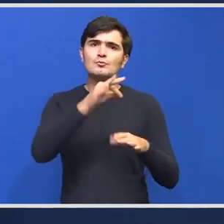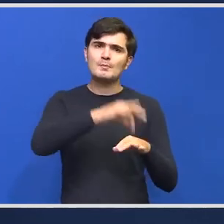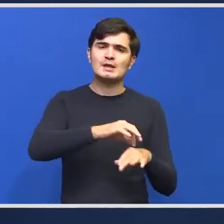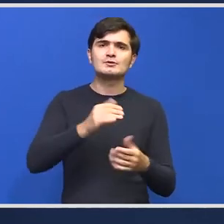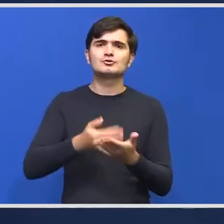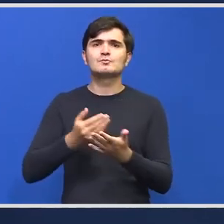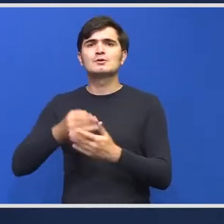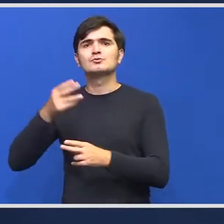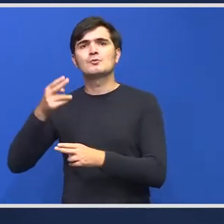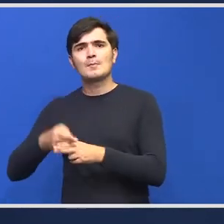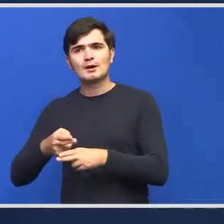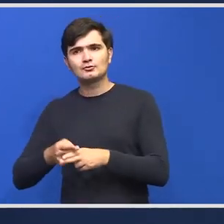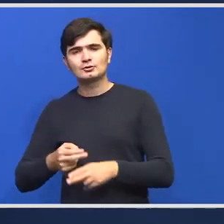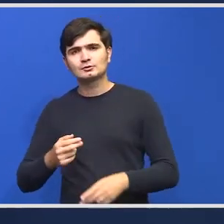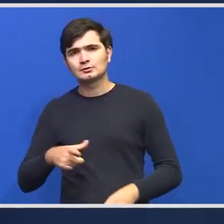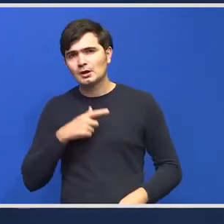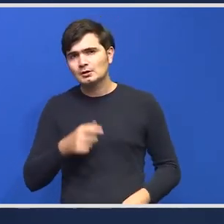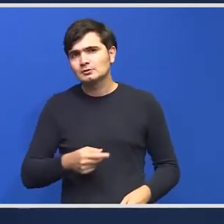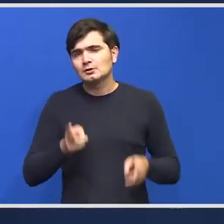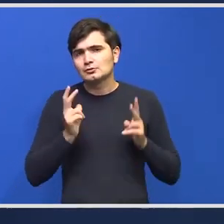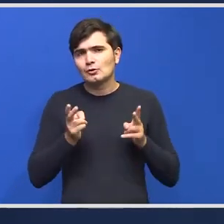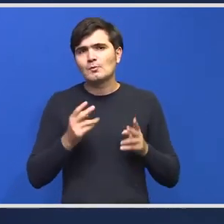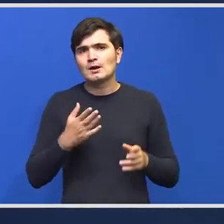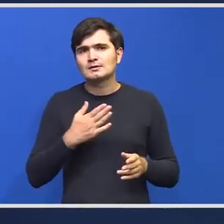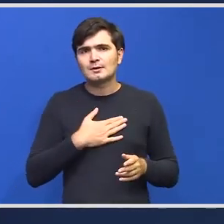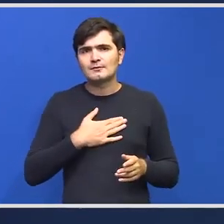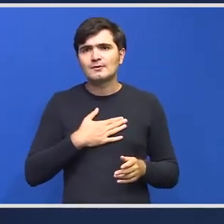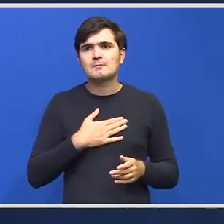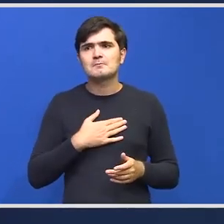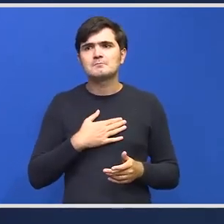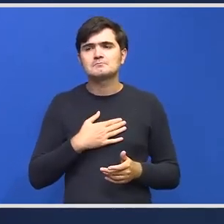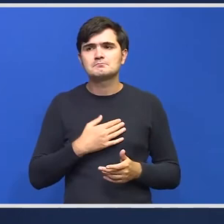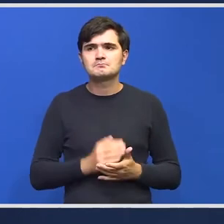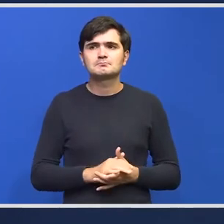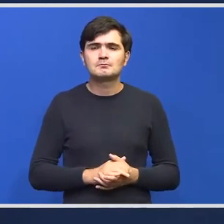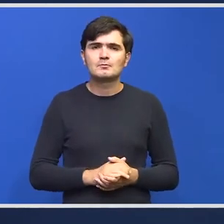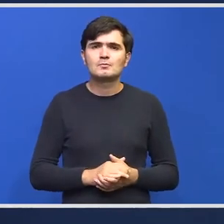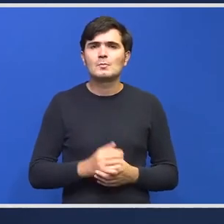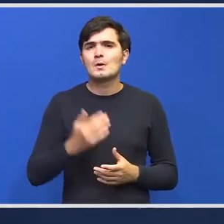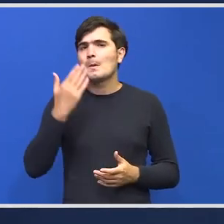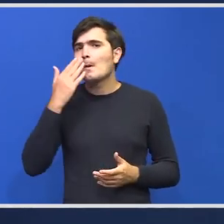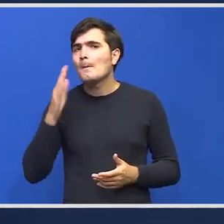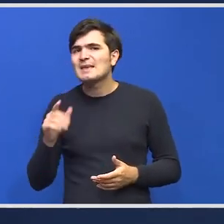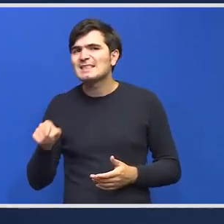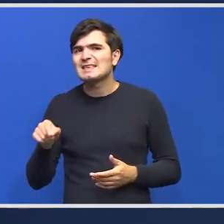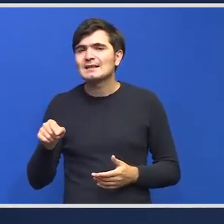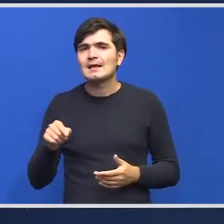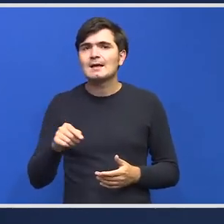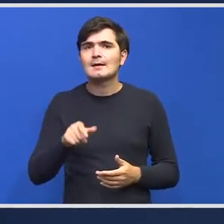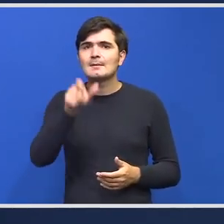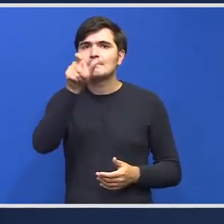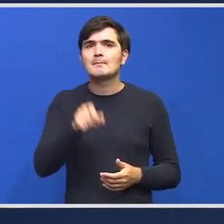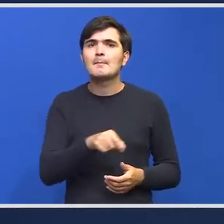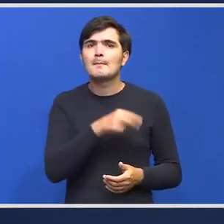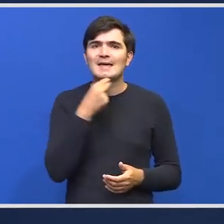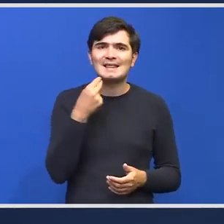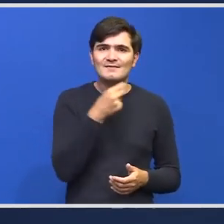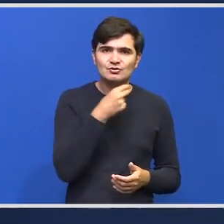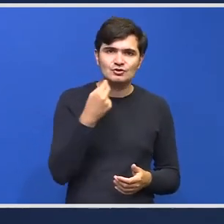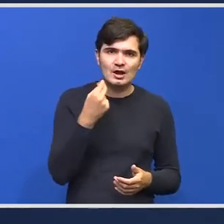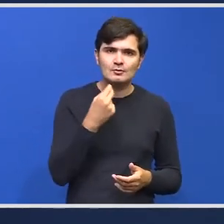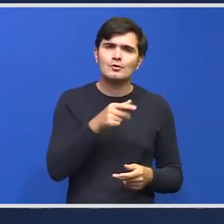deci este normal să avem pe acest draft inclusiv opiniile beneficiarilor atât